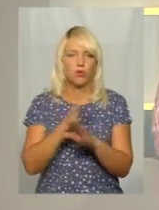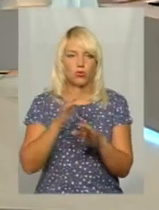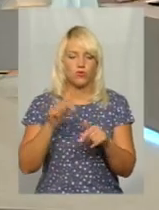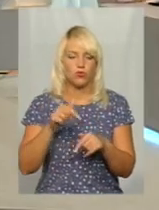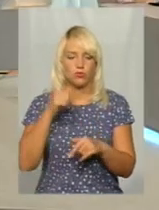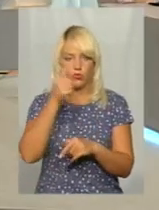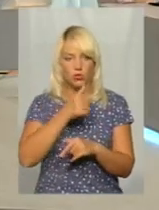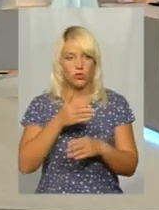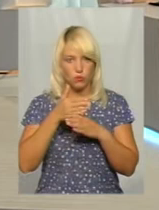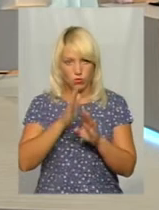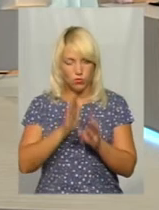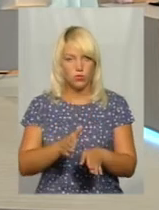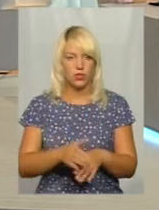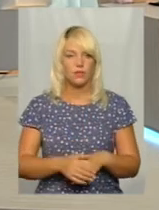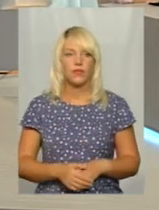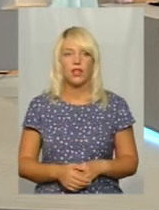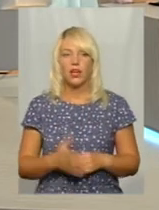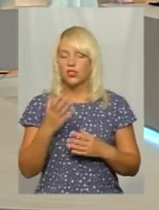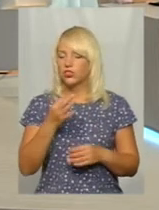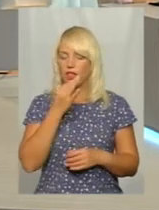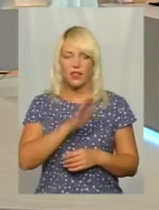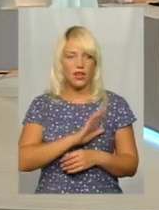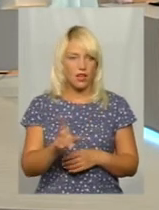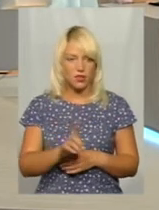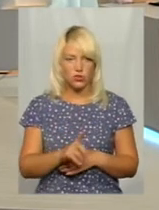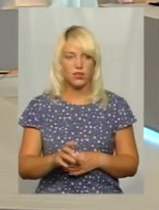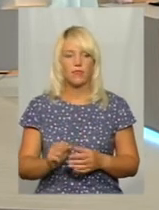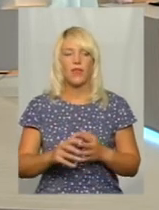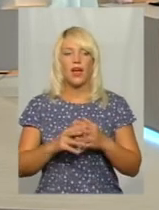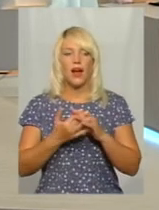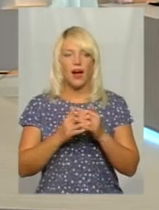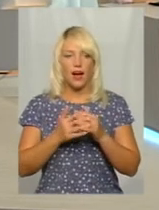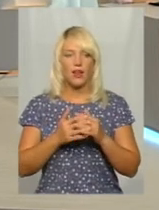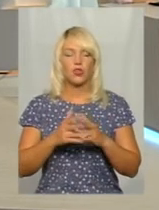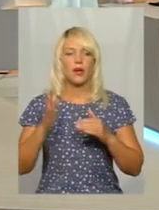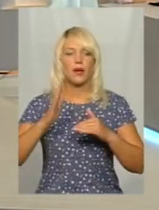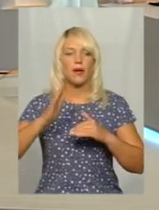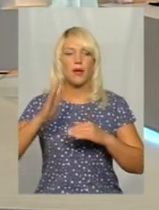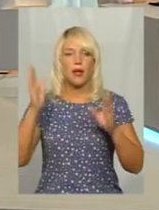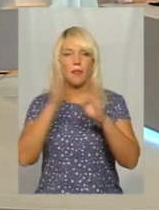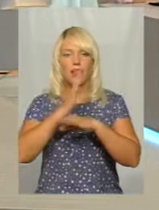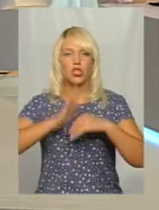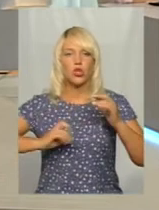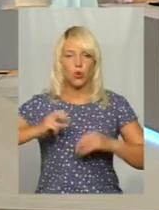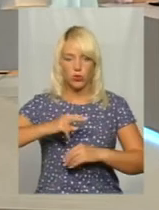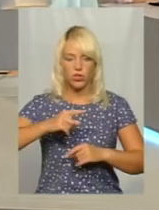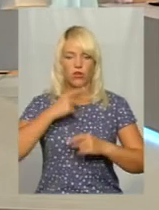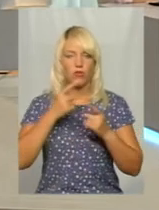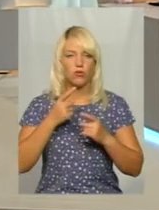року? Ну, ще не кажуть. Справа в тому, що агрометеорологи дають більш-менш такий